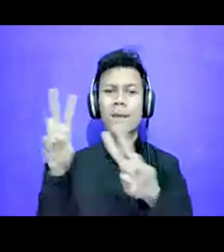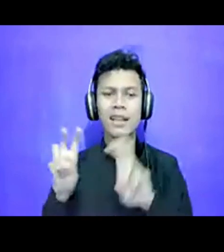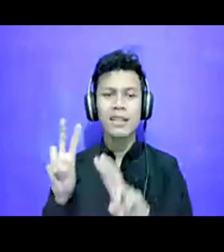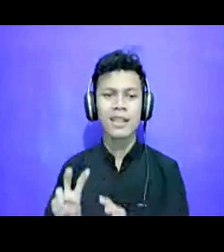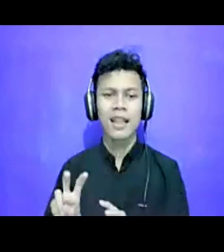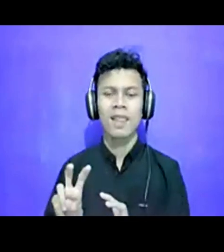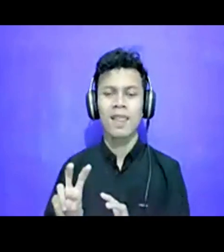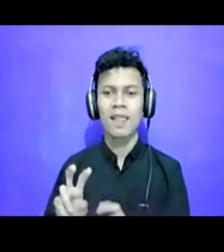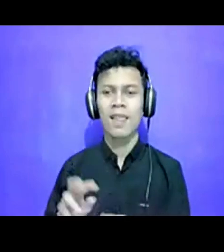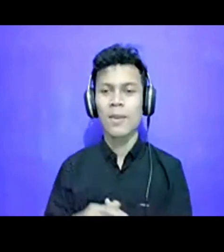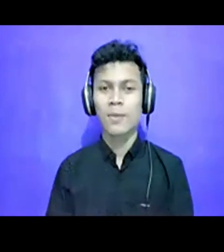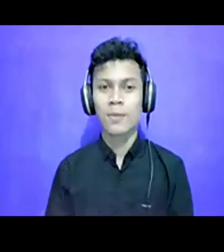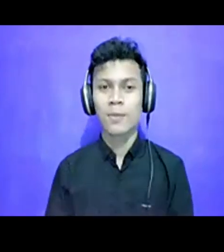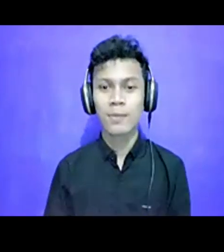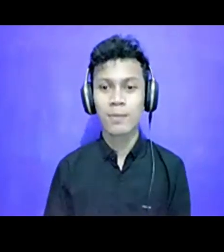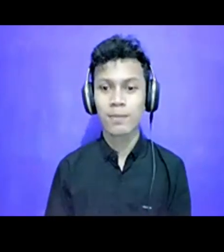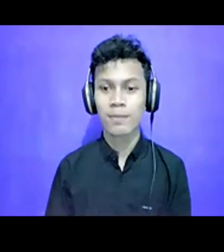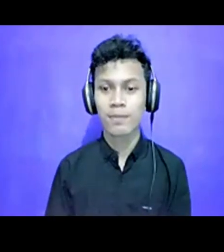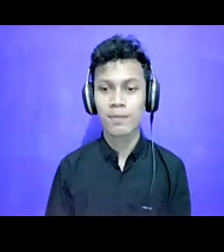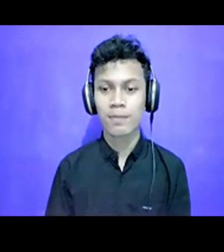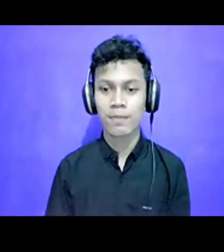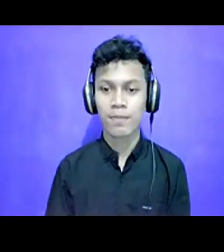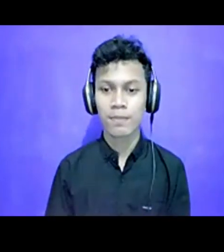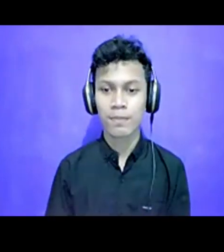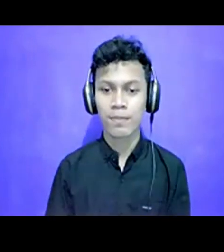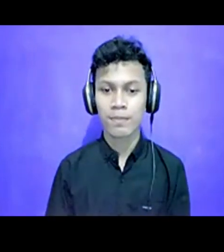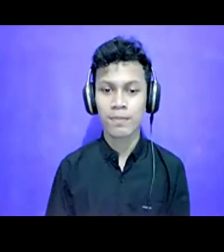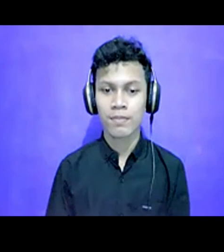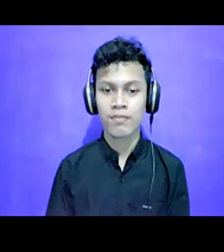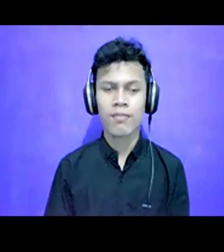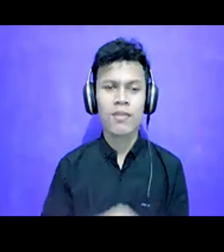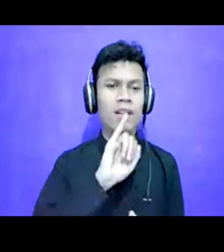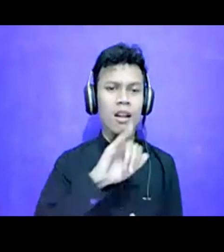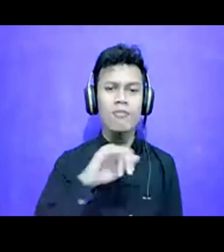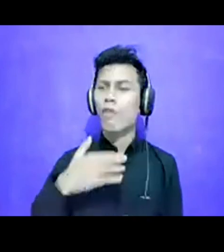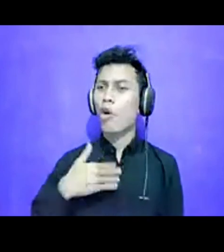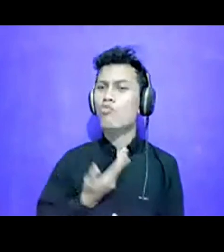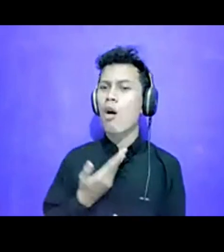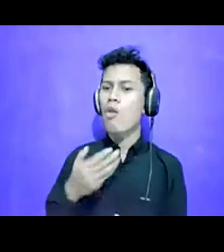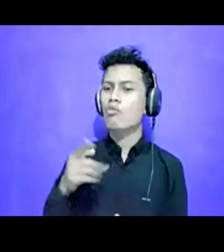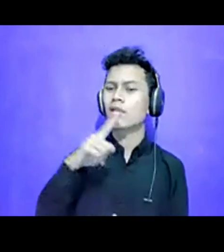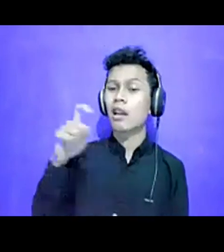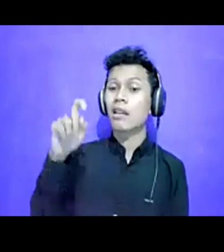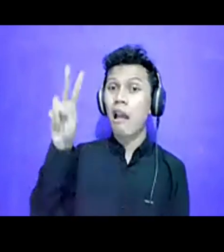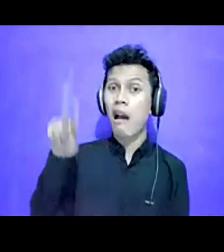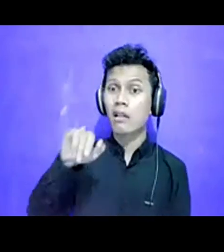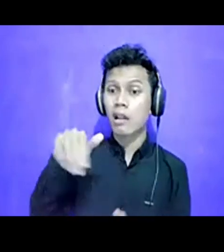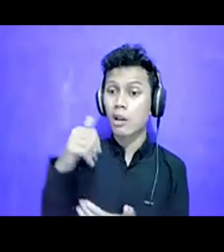Iya, berarti ini saya ingin menegaskan kembali. Berarti memang sebetulnya